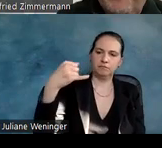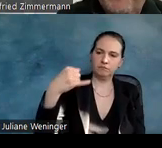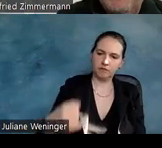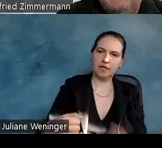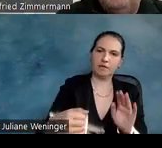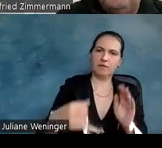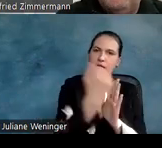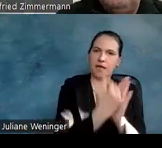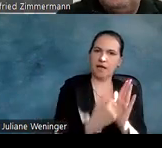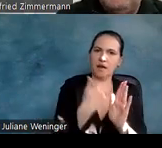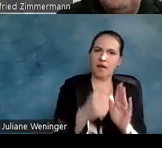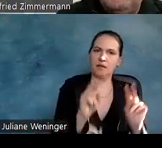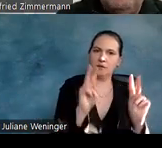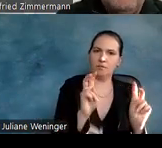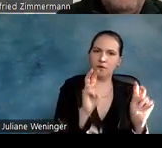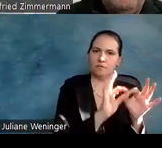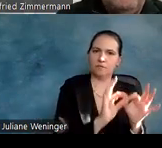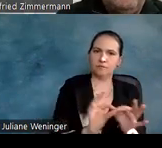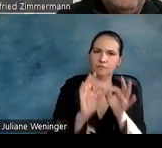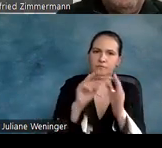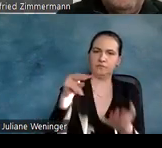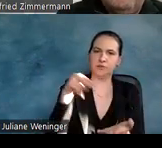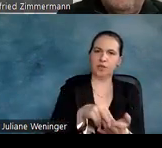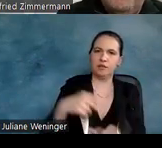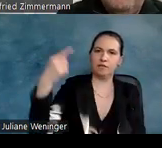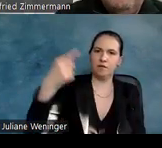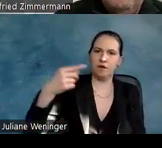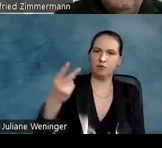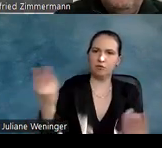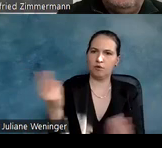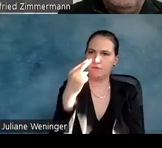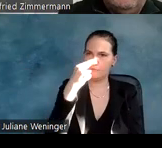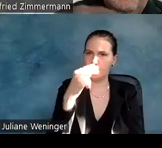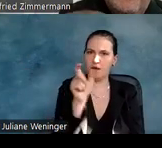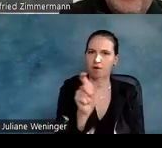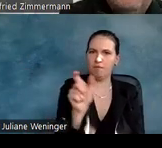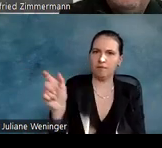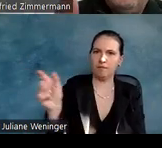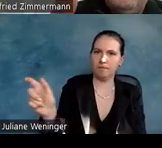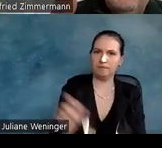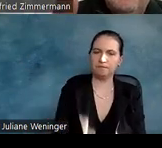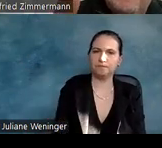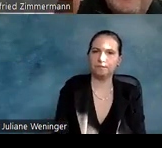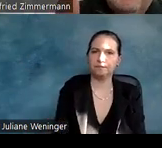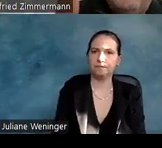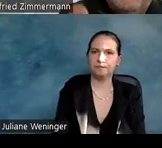Überschrift und dann bestanden Warnung oder Fehler und am